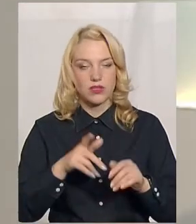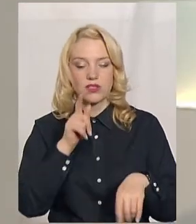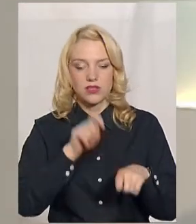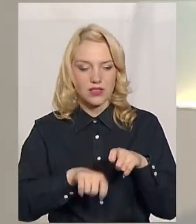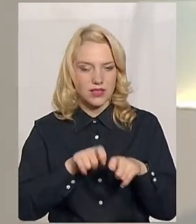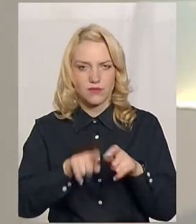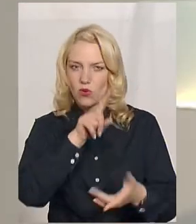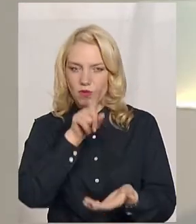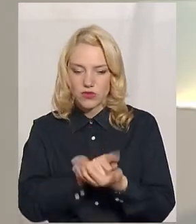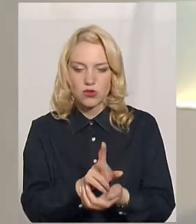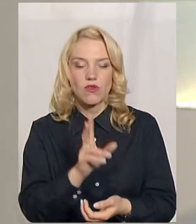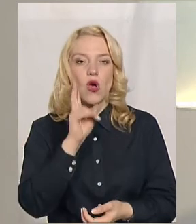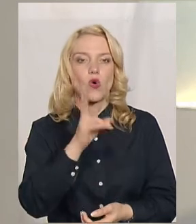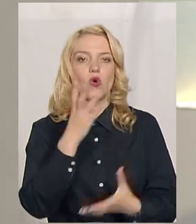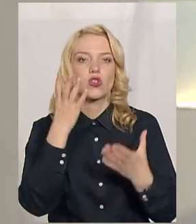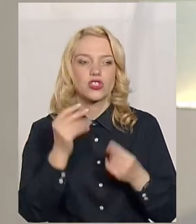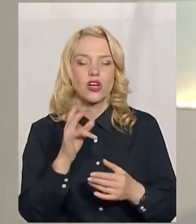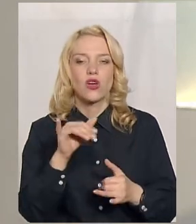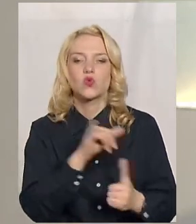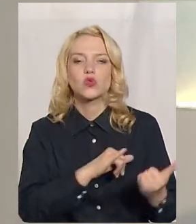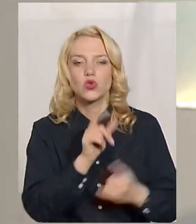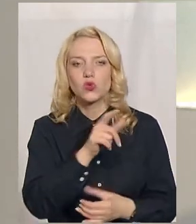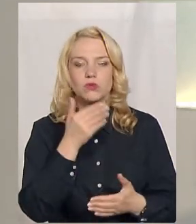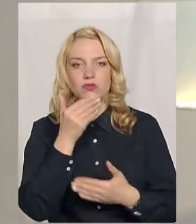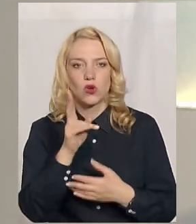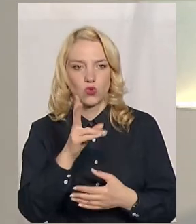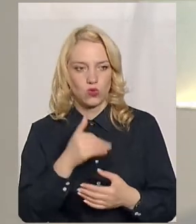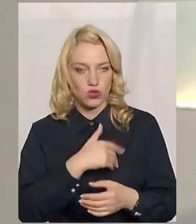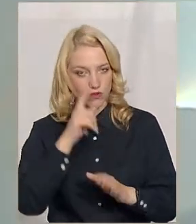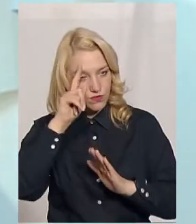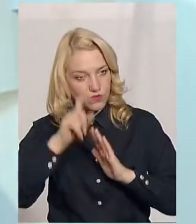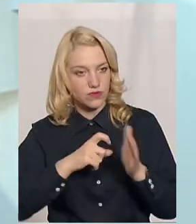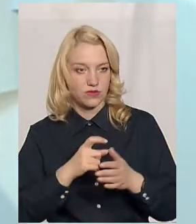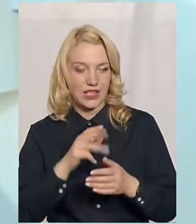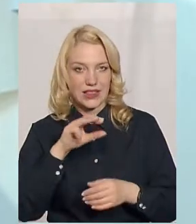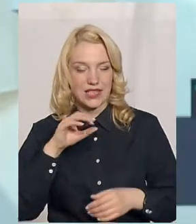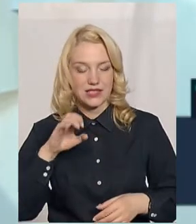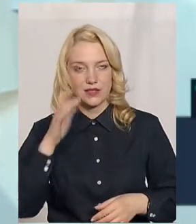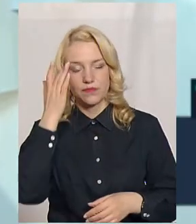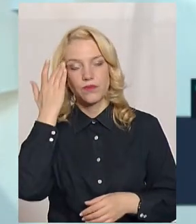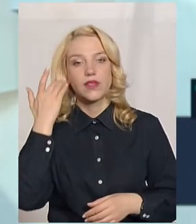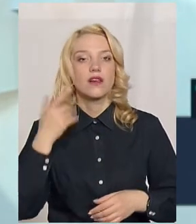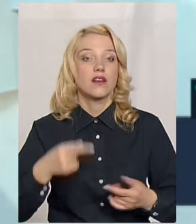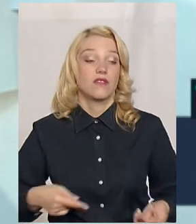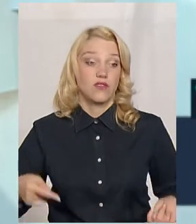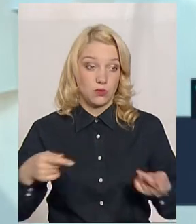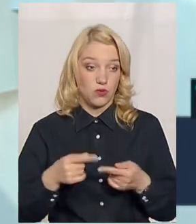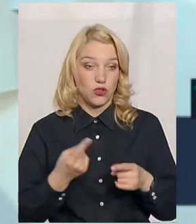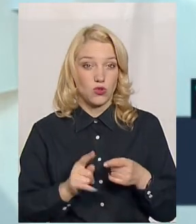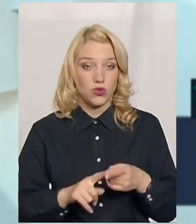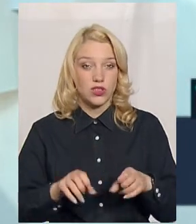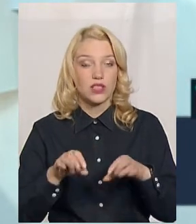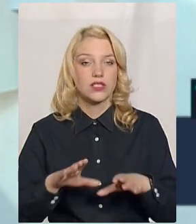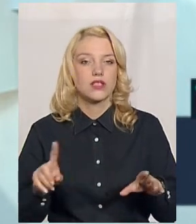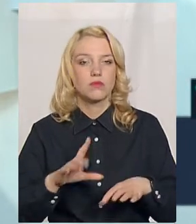Кого ще тестують обов'язково? І куди люди можна звертатися, коли хочуть зробити тест? Ну, відповідно до тих рішень,